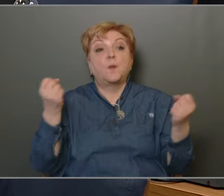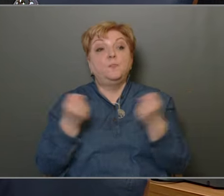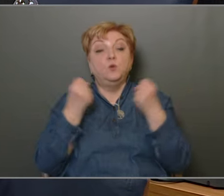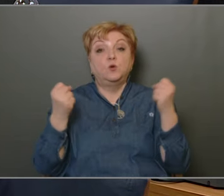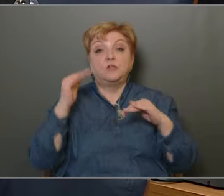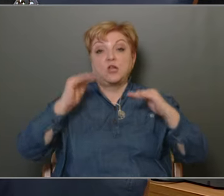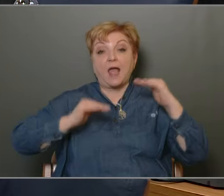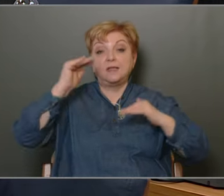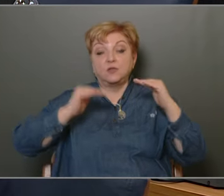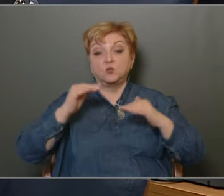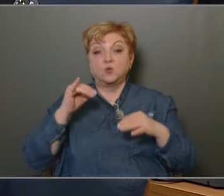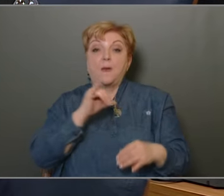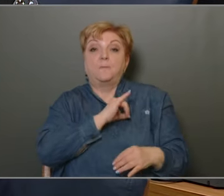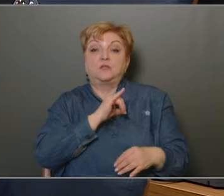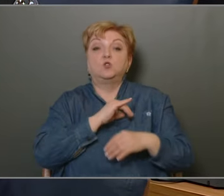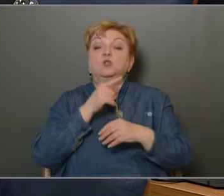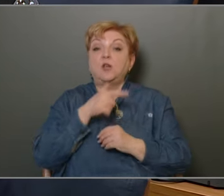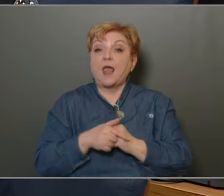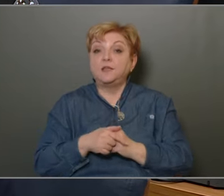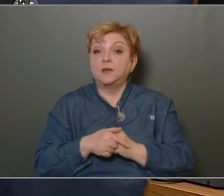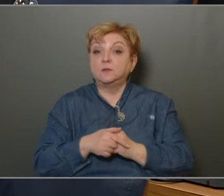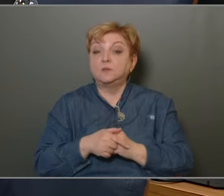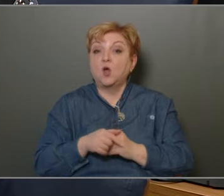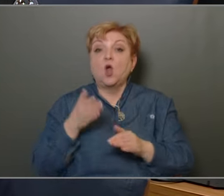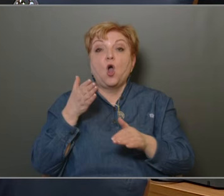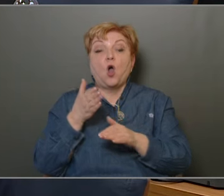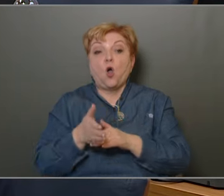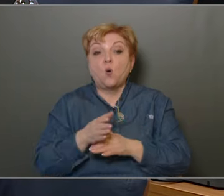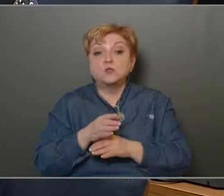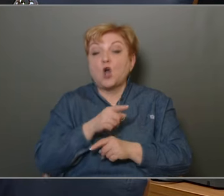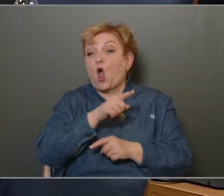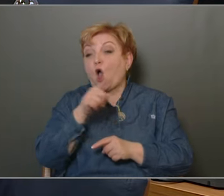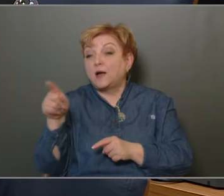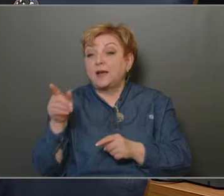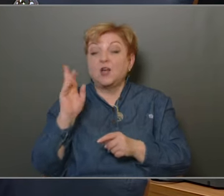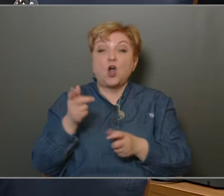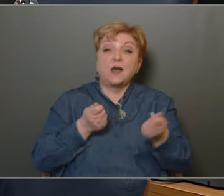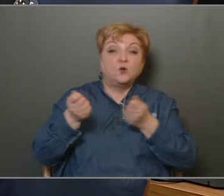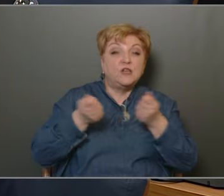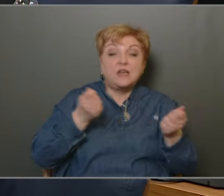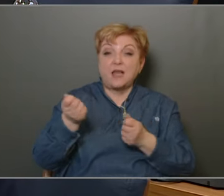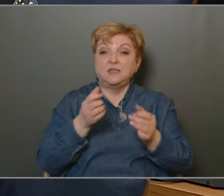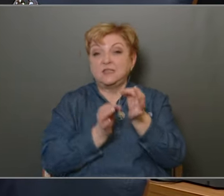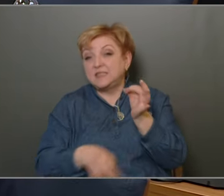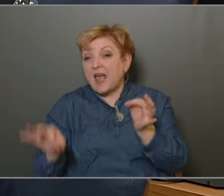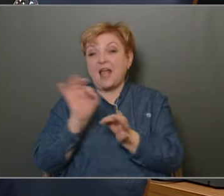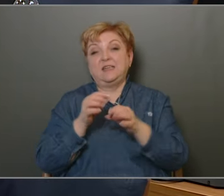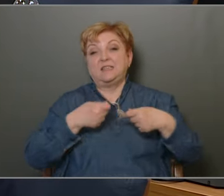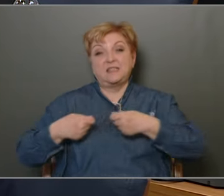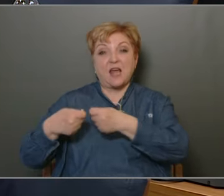működés egyensúlya biztosított legyen, ahhoz akárki és akárhogy irányítja ezt a